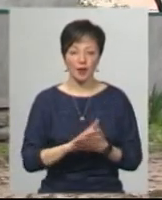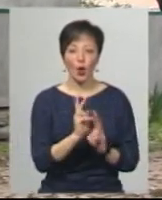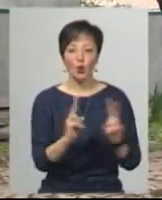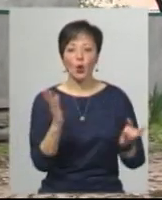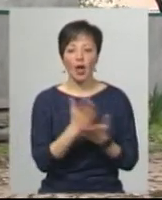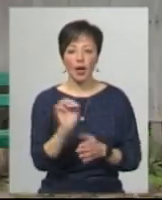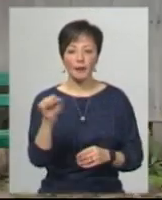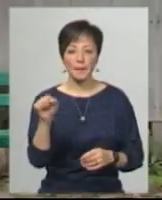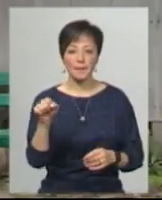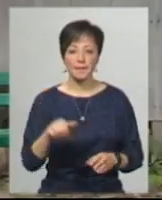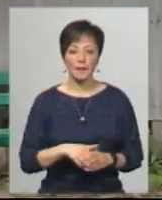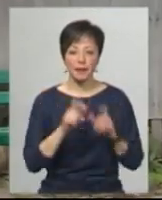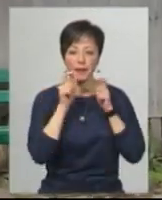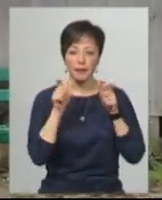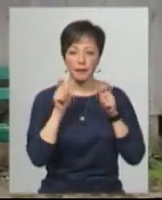хто?